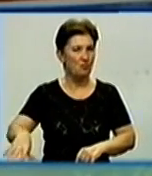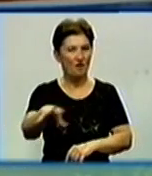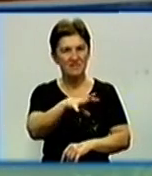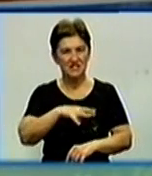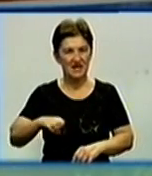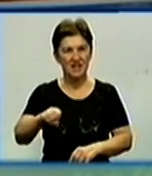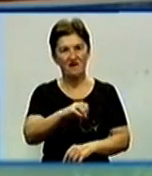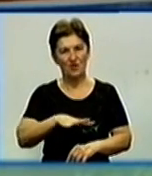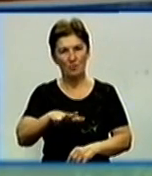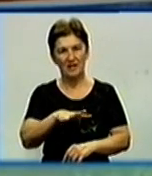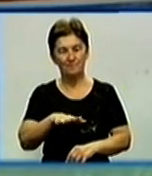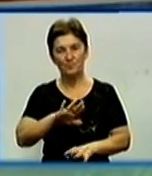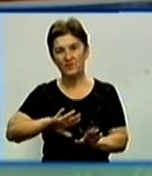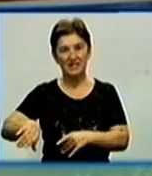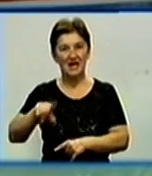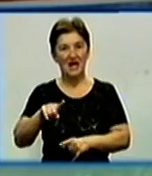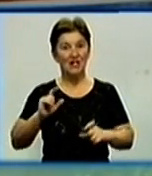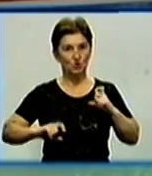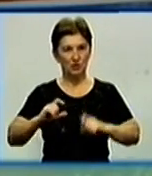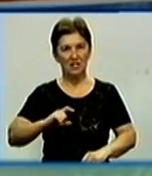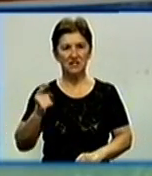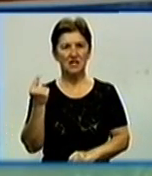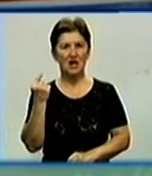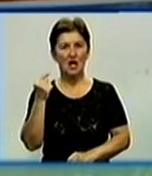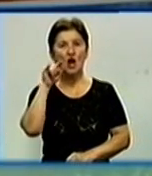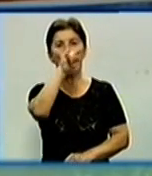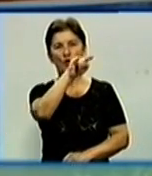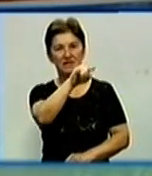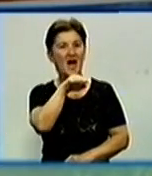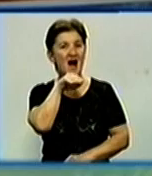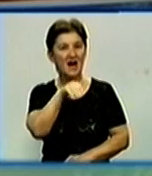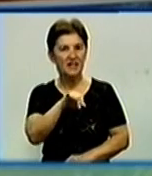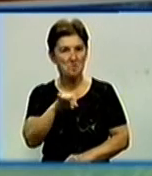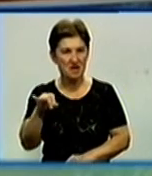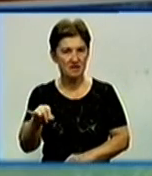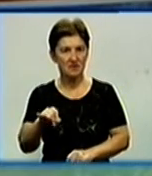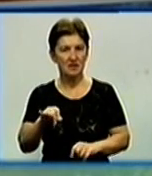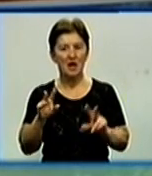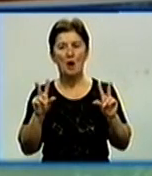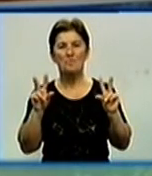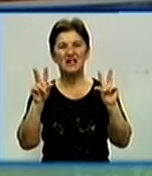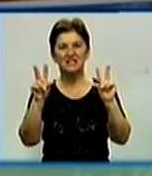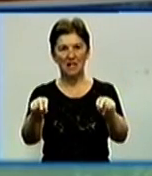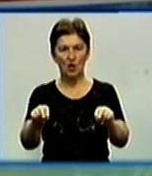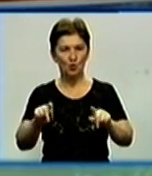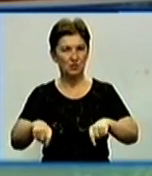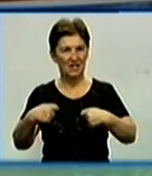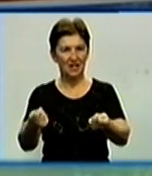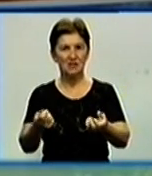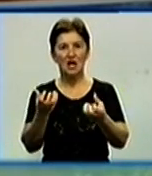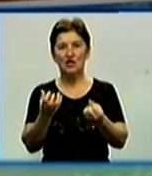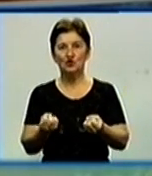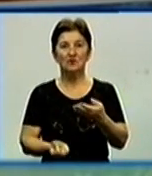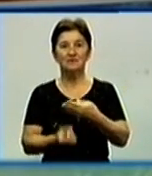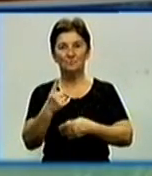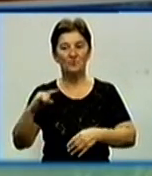Студенти Кірвоградської льотної академії склали присягу на вірність українському народові. Подію приурочили до Дня авіації. Ще в закладі з'явився